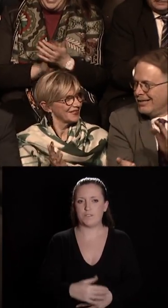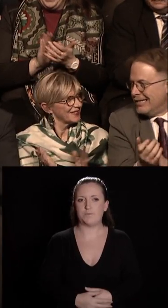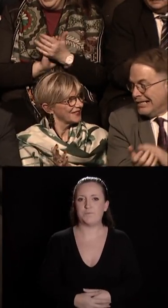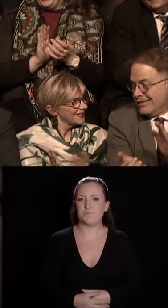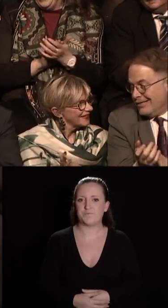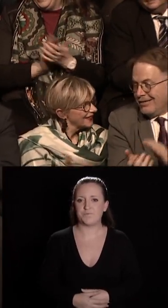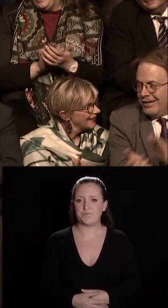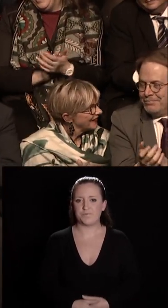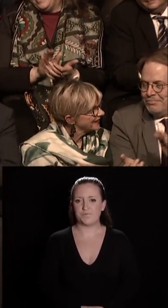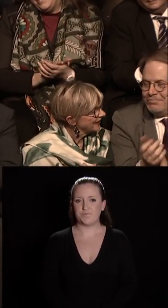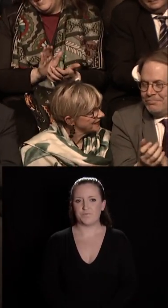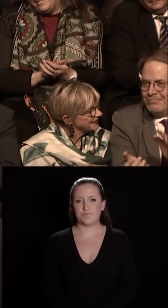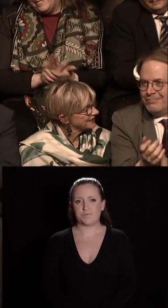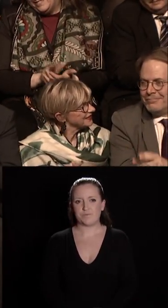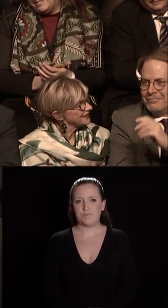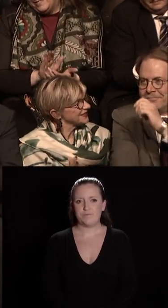boire un peu.